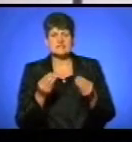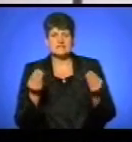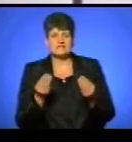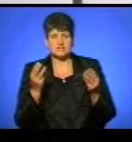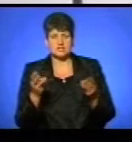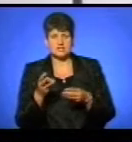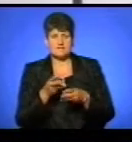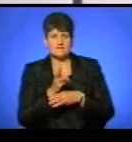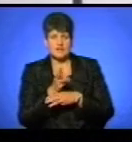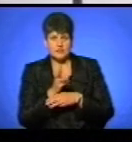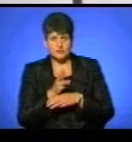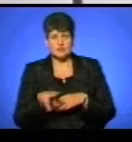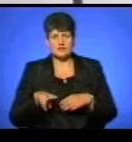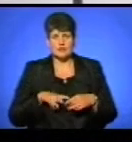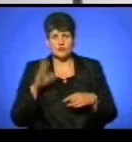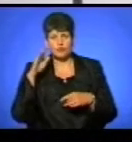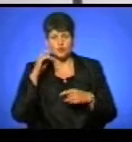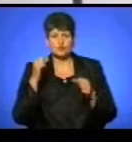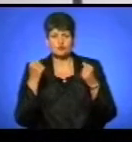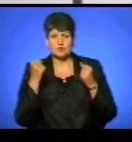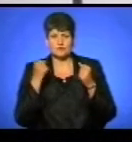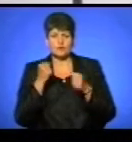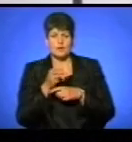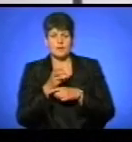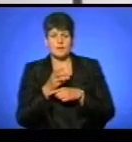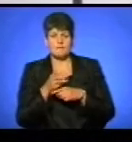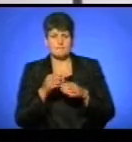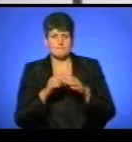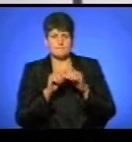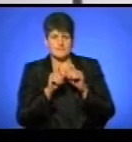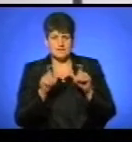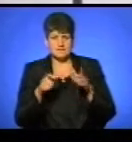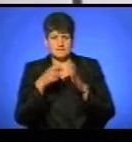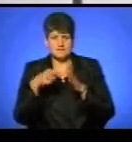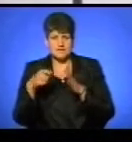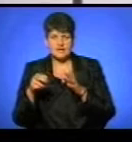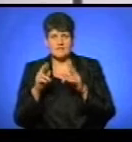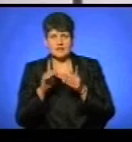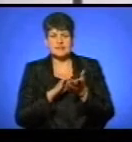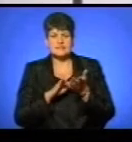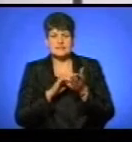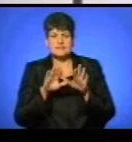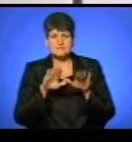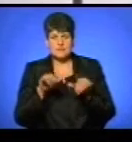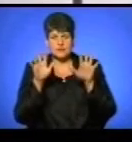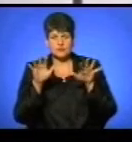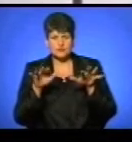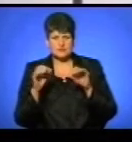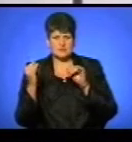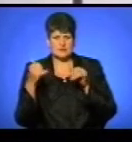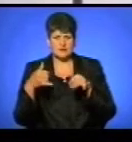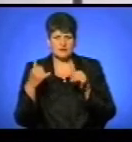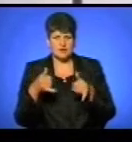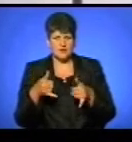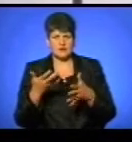Нижегородов, директор водноспортивної бази, відзняв на телефон близько 16-ї години, як на циганці після дощу у ставок стікає кольорова